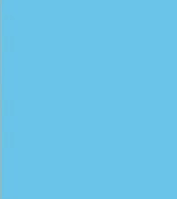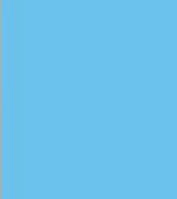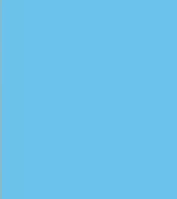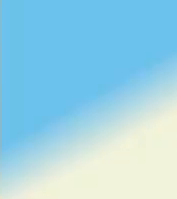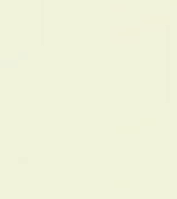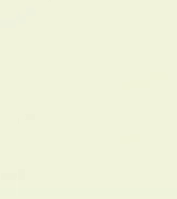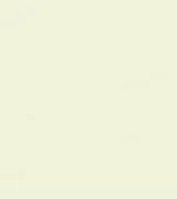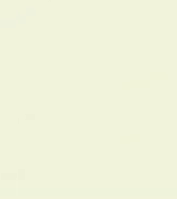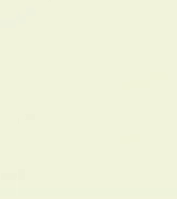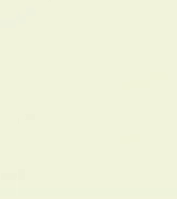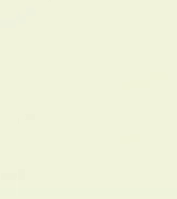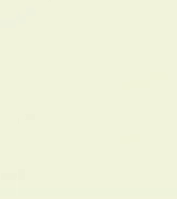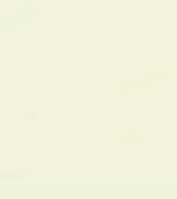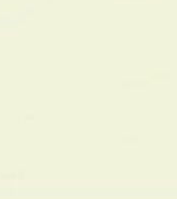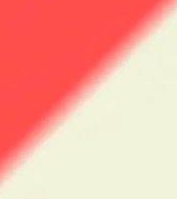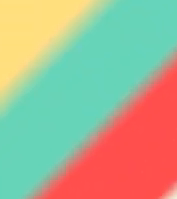Intro